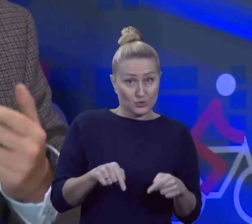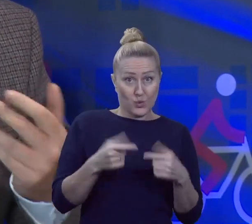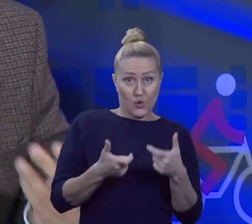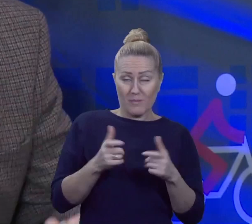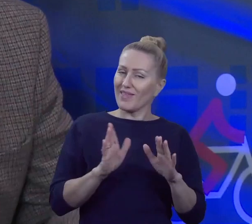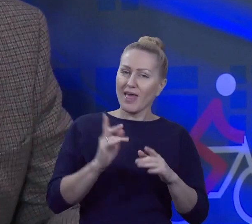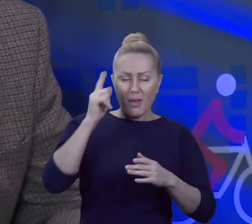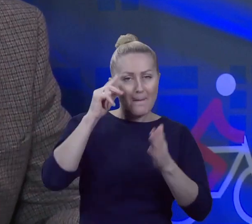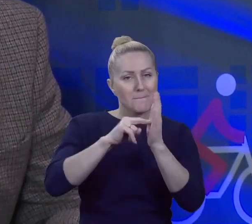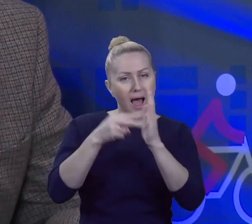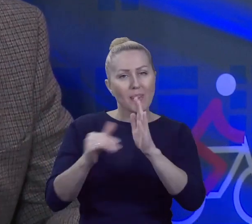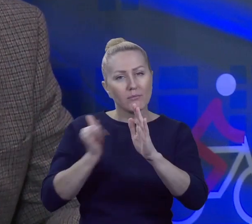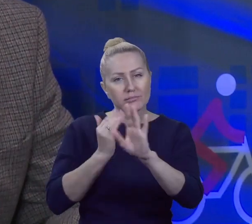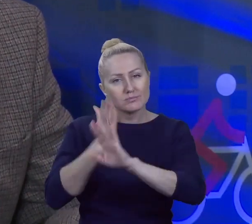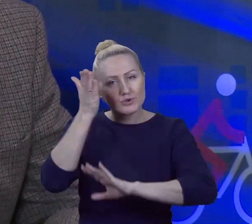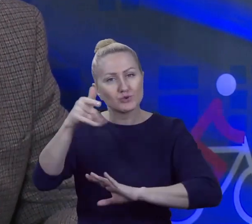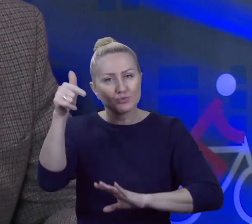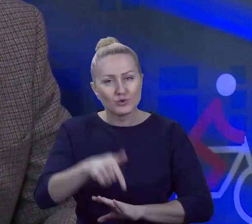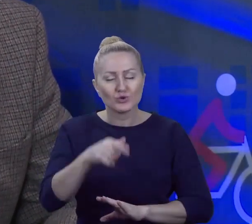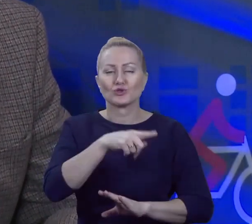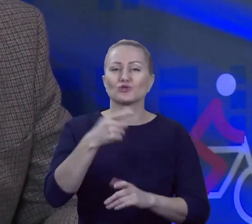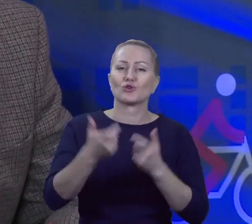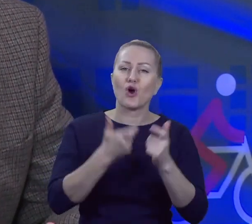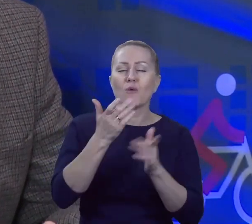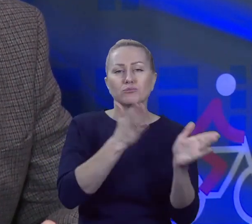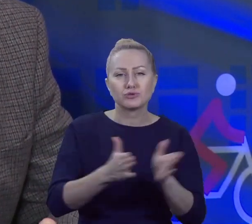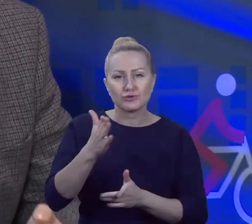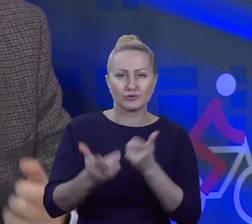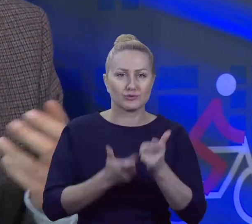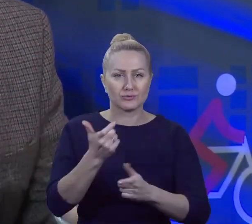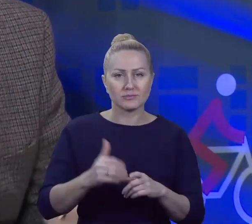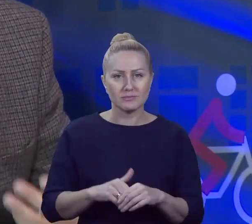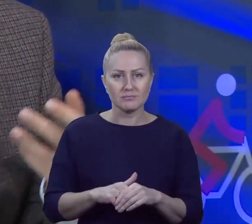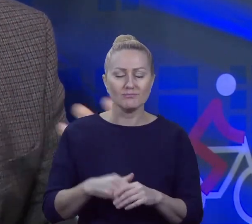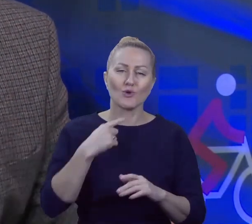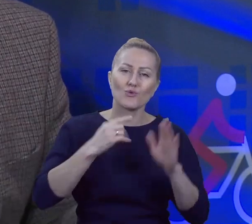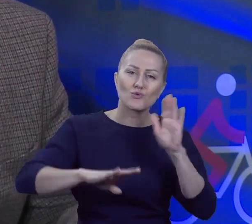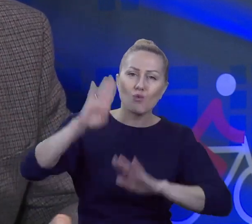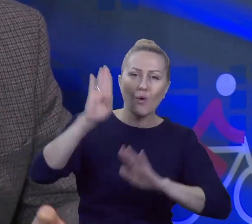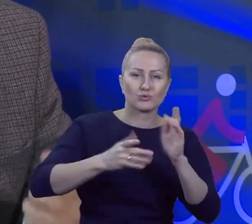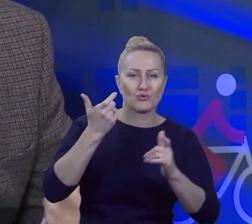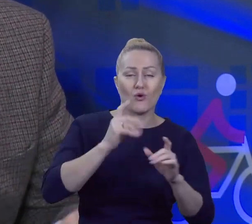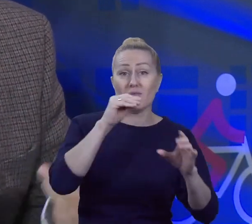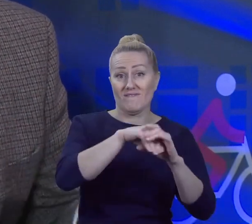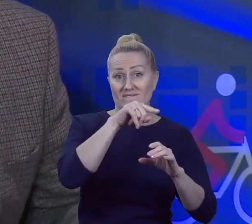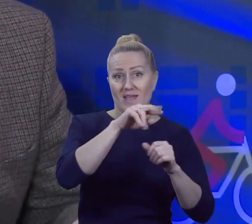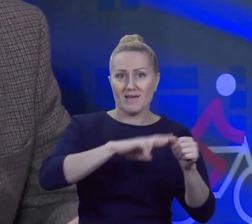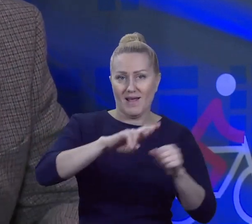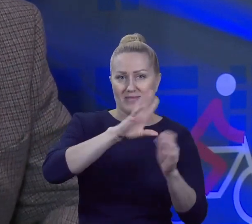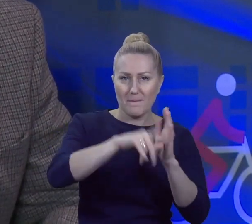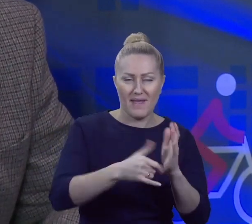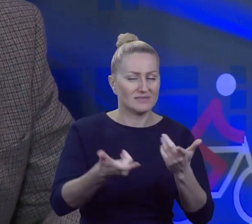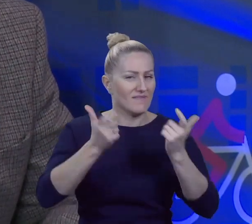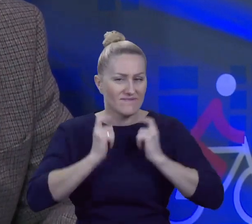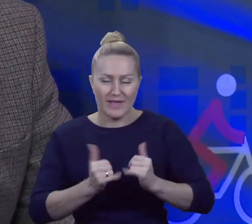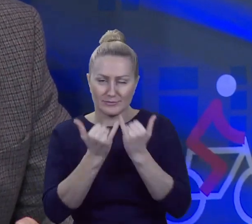samorząd pewne rzeczy musi sobie przegłosować przez rady miejskie, wiejskie,